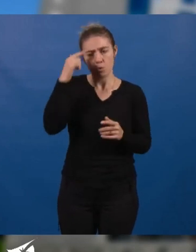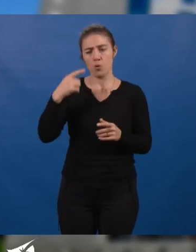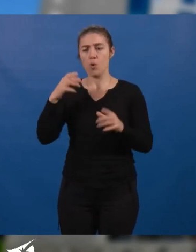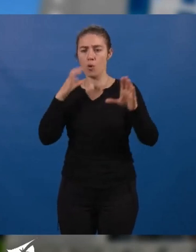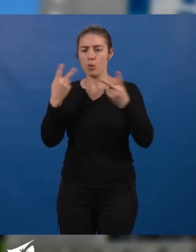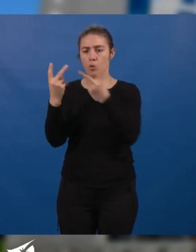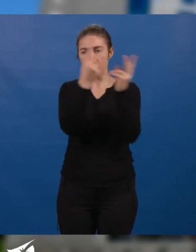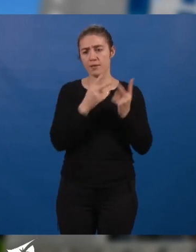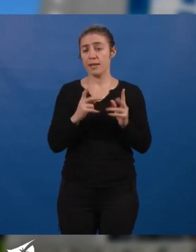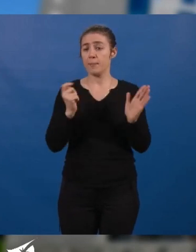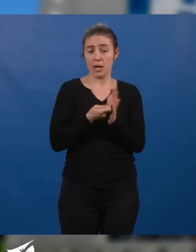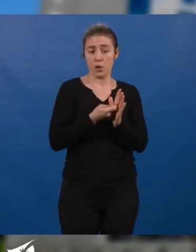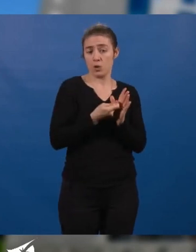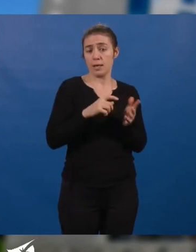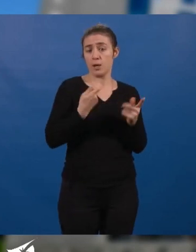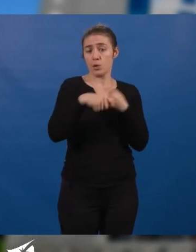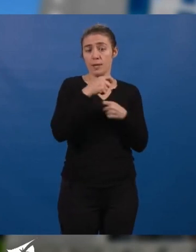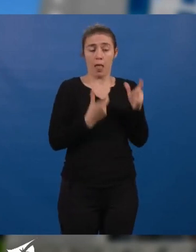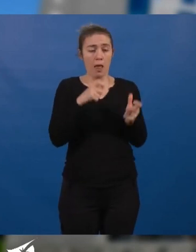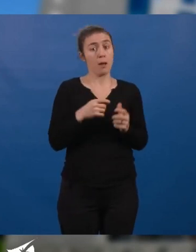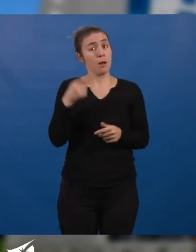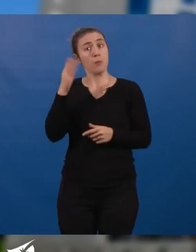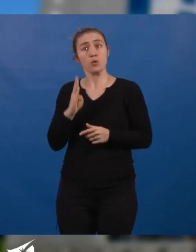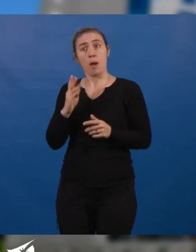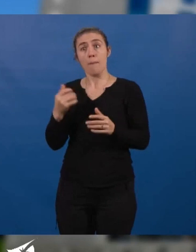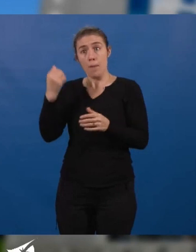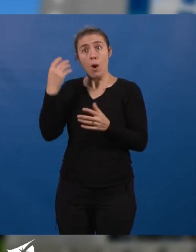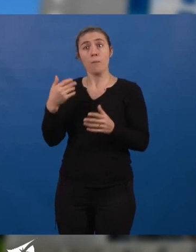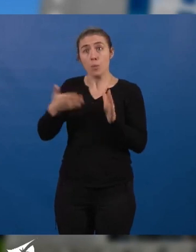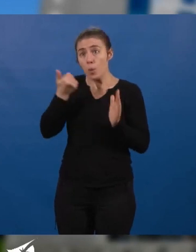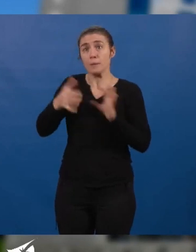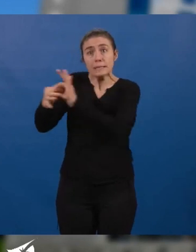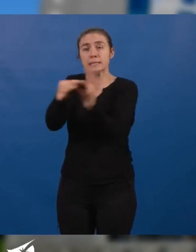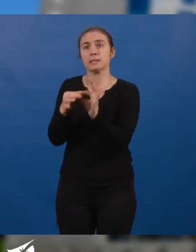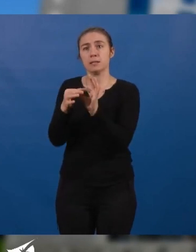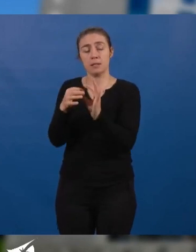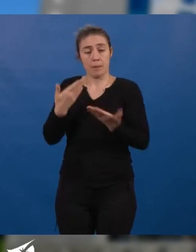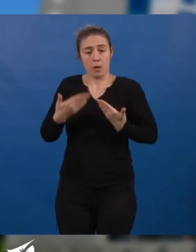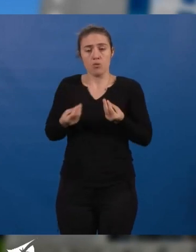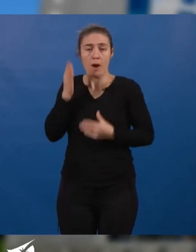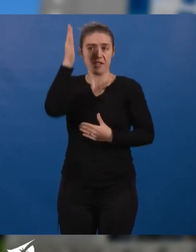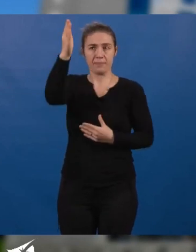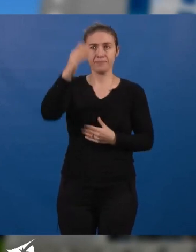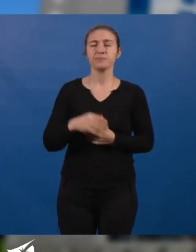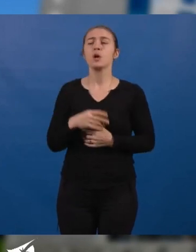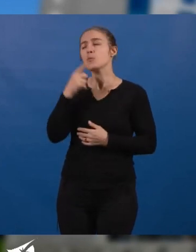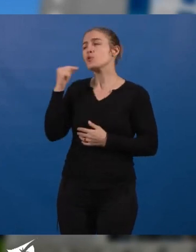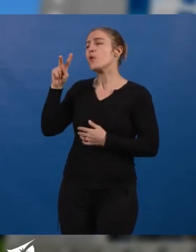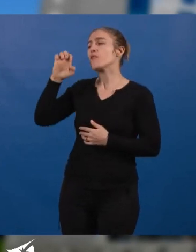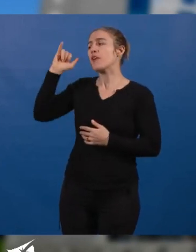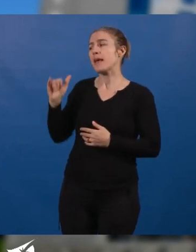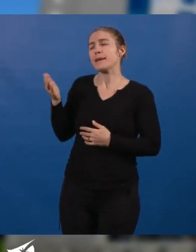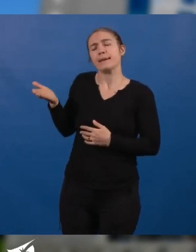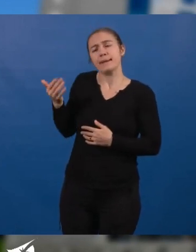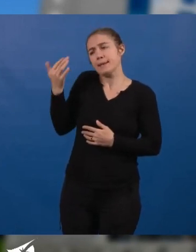turbulence économique, comme nous connaissons actuellement et comme nous connaîtrons demain. Et donc, M. Vey, j'ai bien